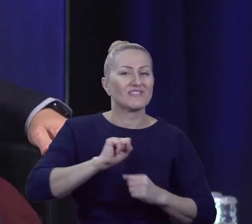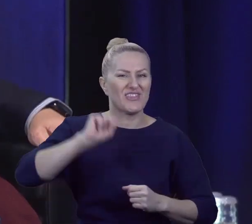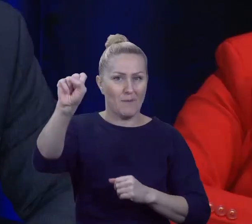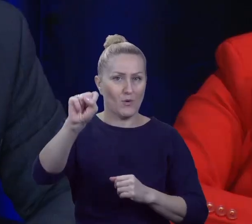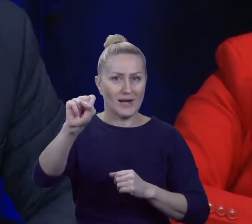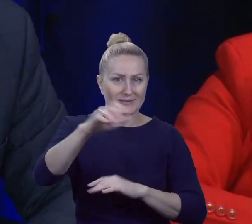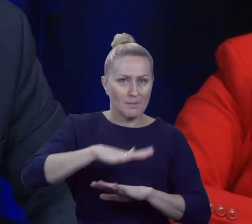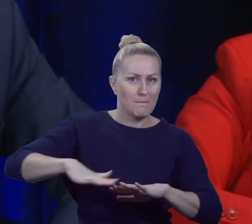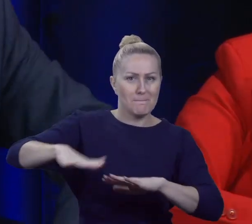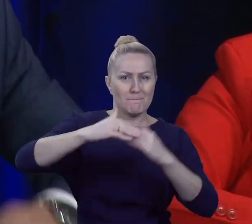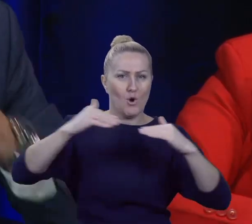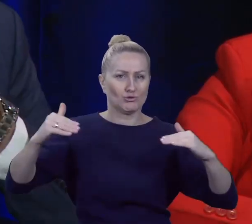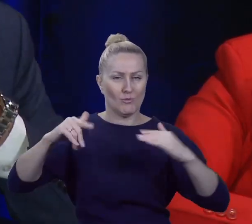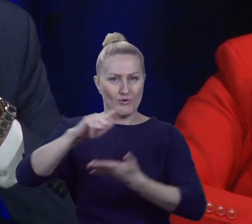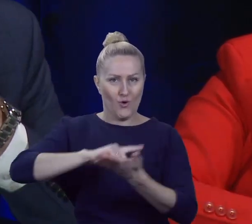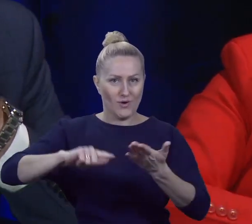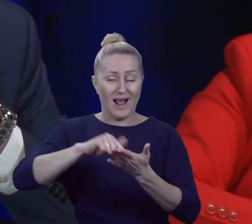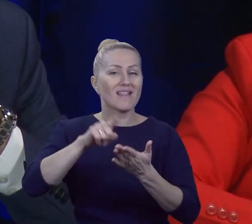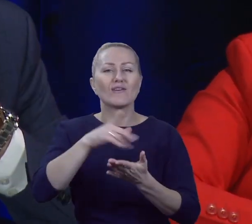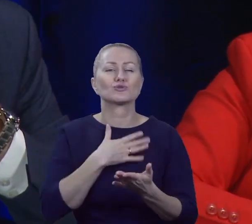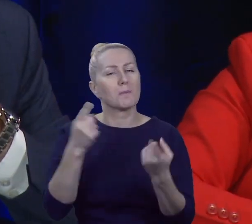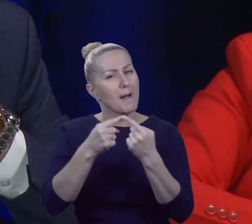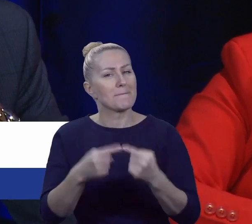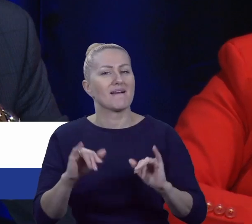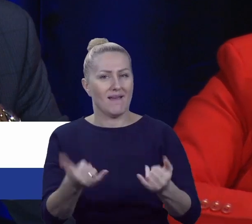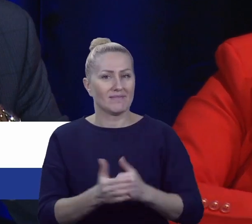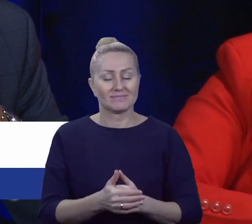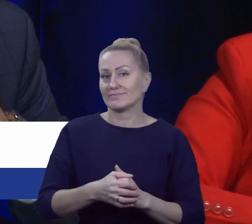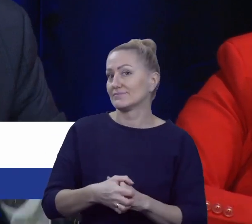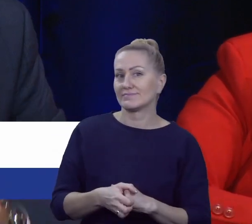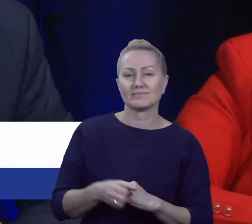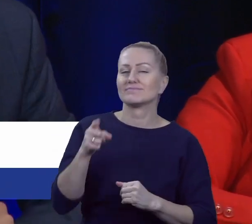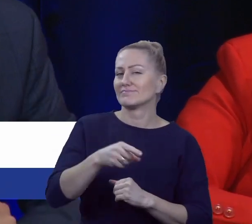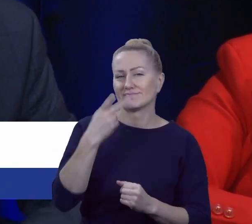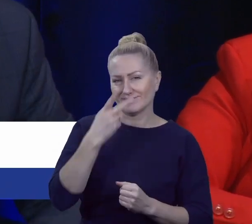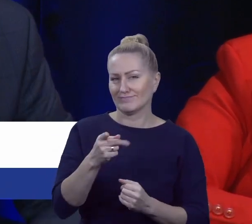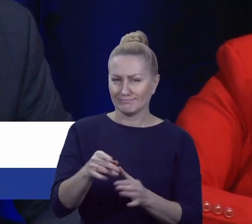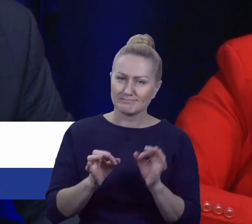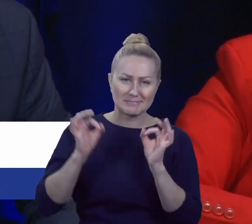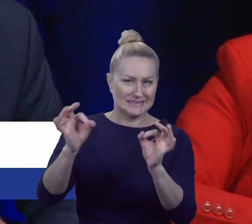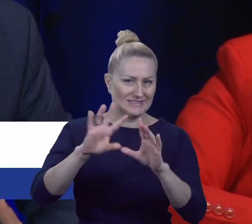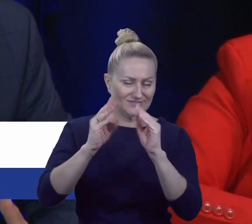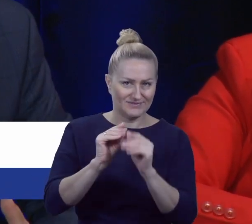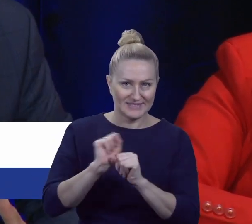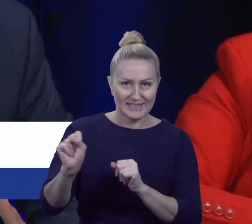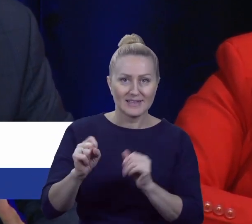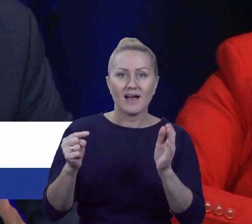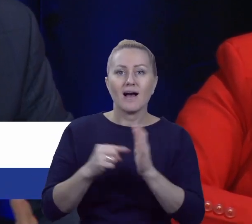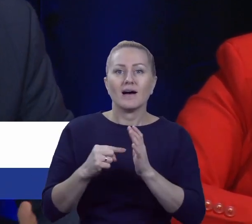lokalnym. Jak ona się sprawdza, pana zdanie? Według mnie sprawdza się bardzo dobrze. A jak gdyby